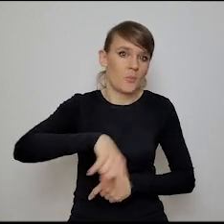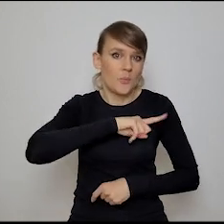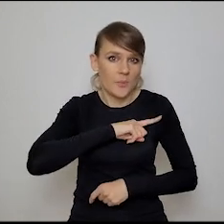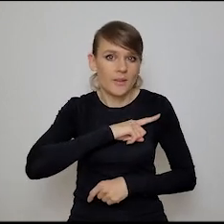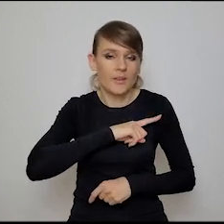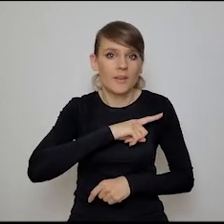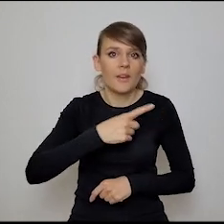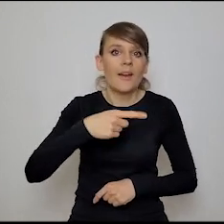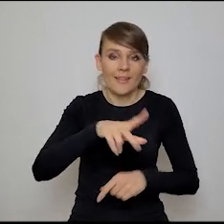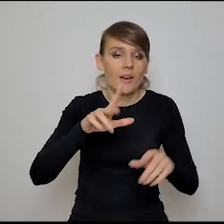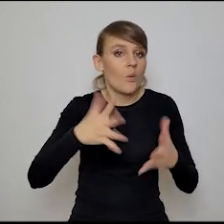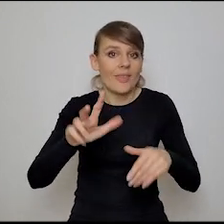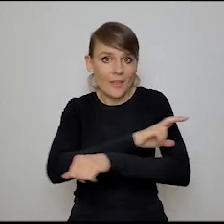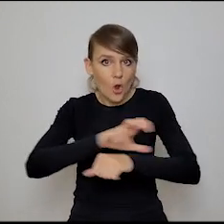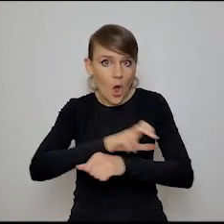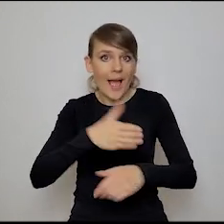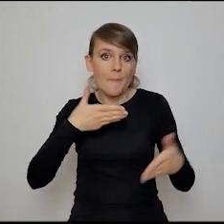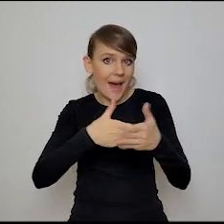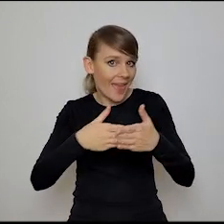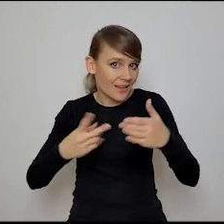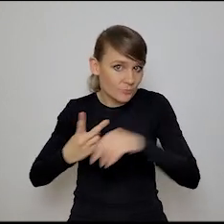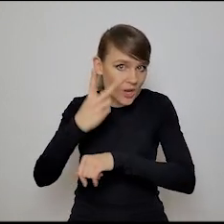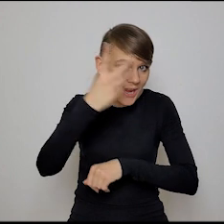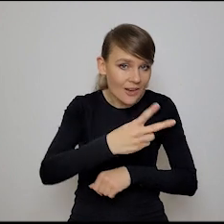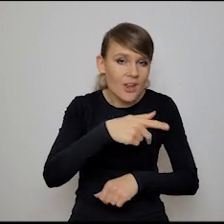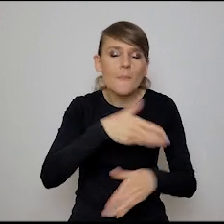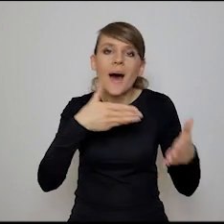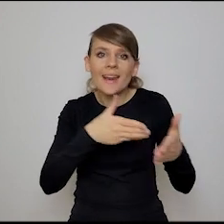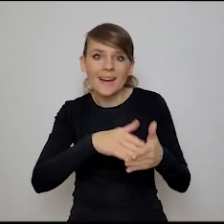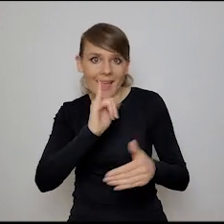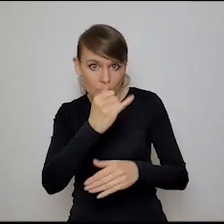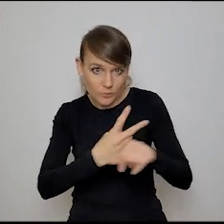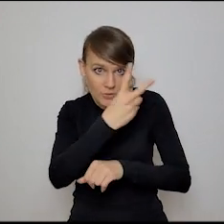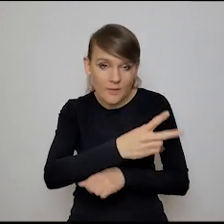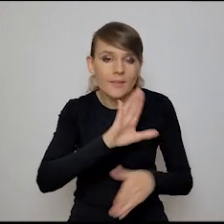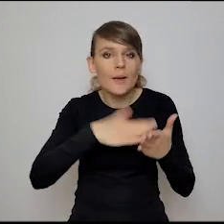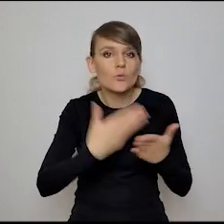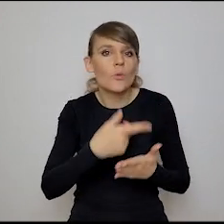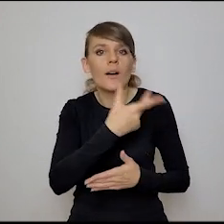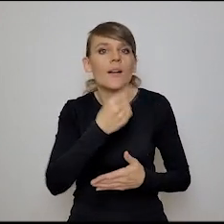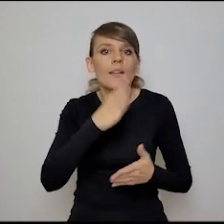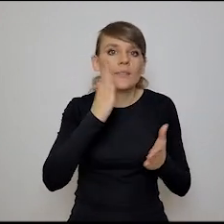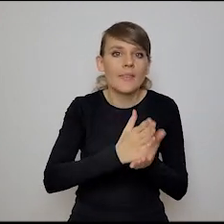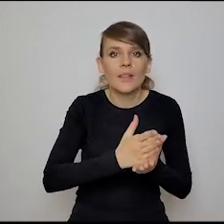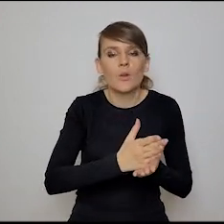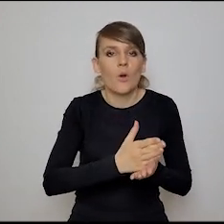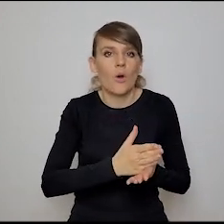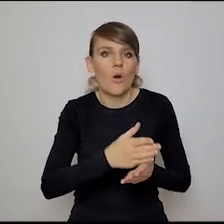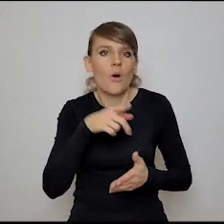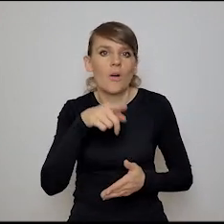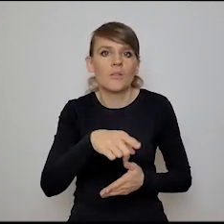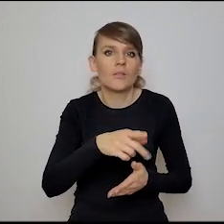że przekracza, że technologia przekracza bariery jakościowe, czyli na przykład przestaje być tylko na sylikonie, tak, na